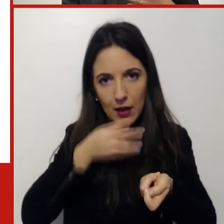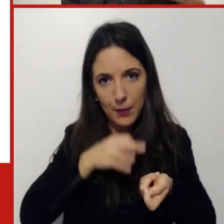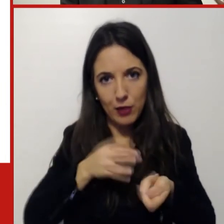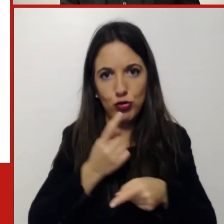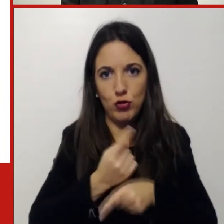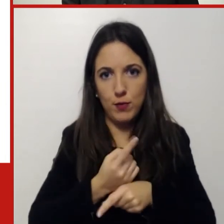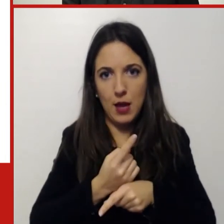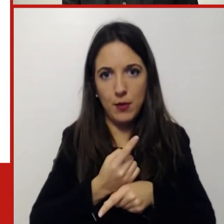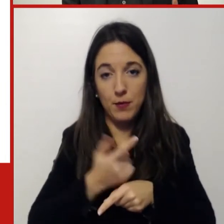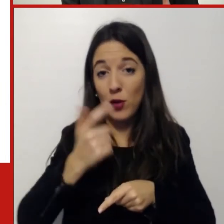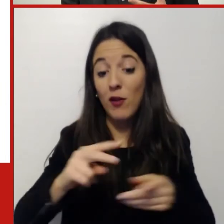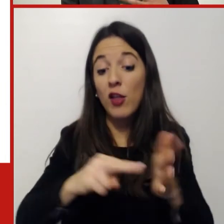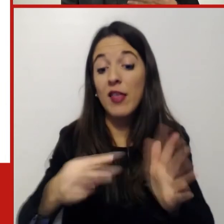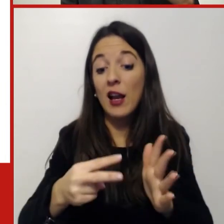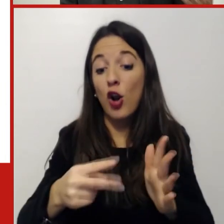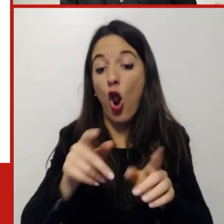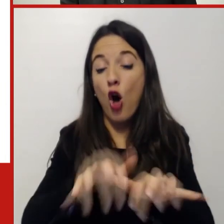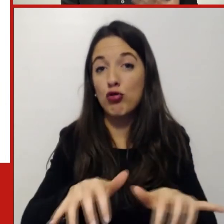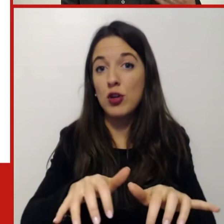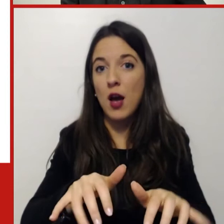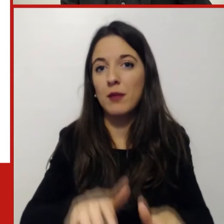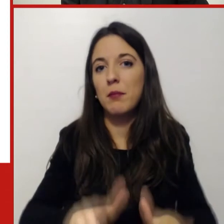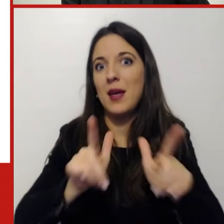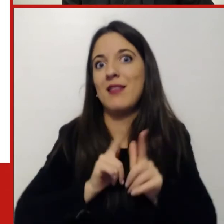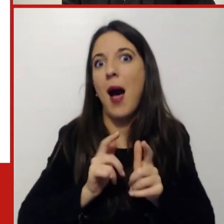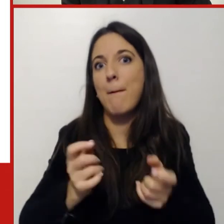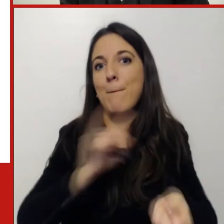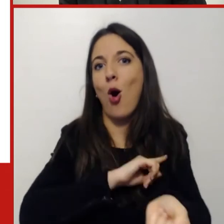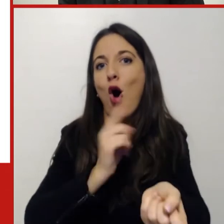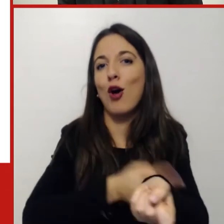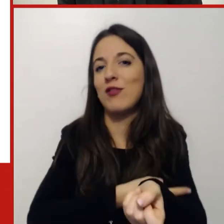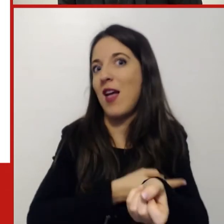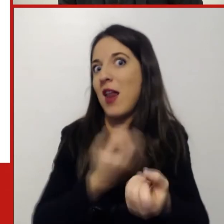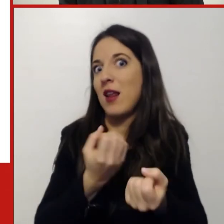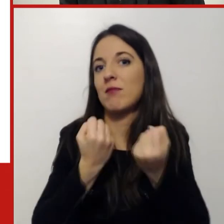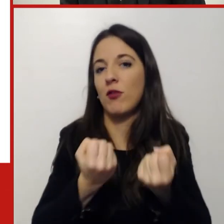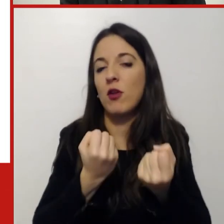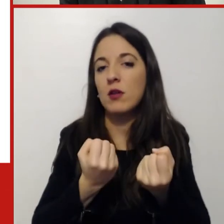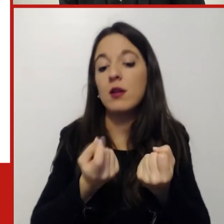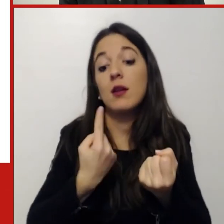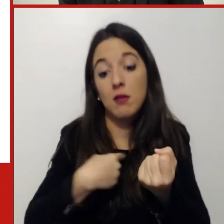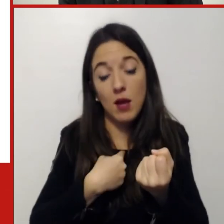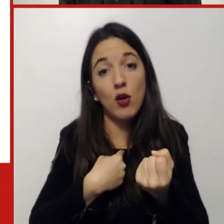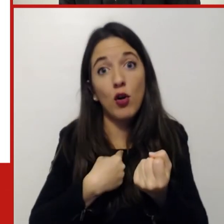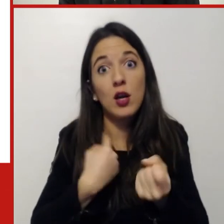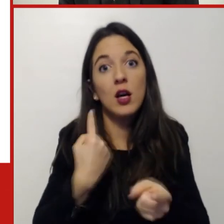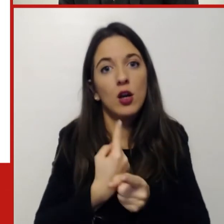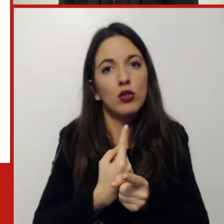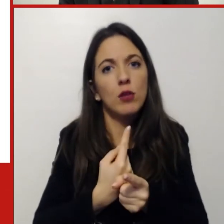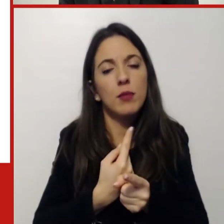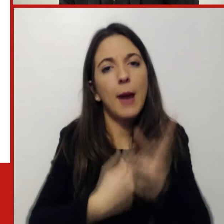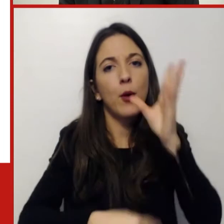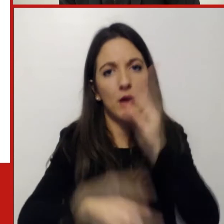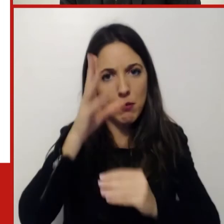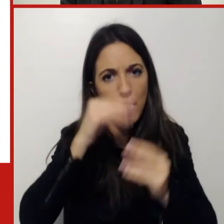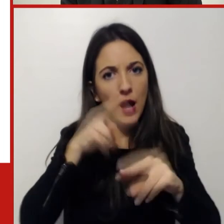ci dà dei superpoteri ma di questi superpoteri bisogna imparare responsabilmente a fare un buon uso